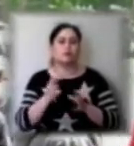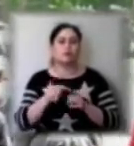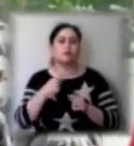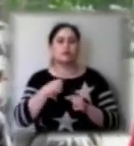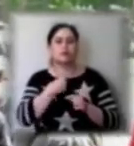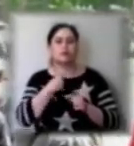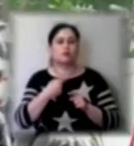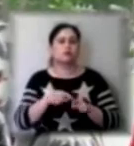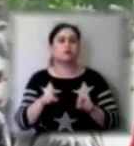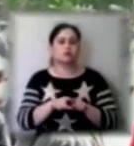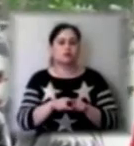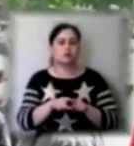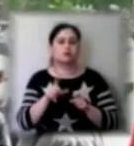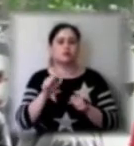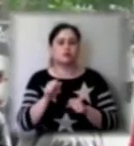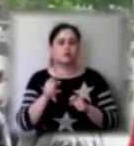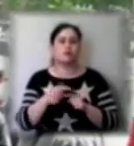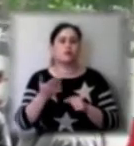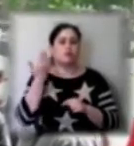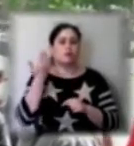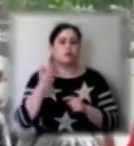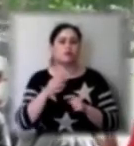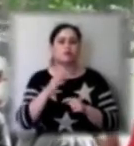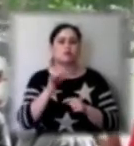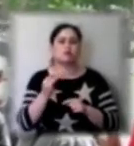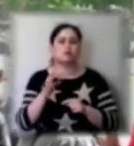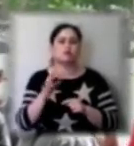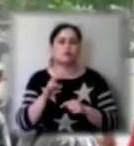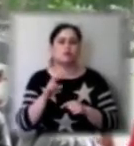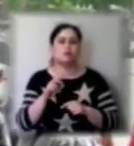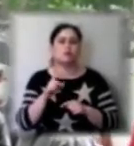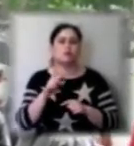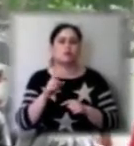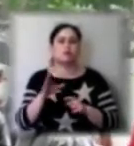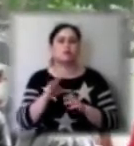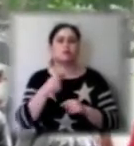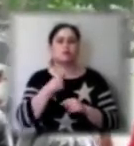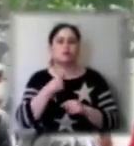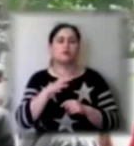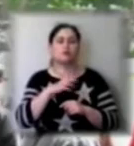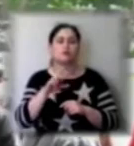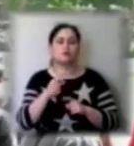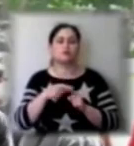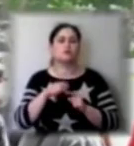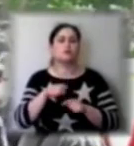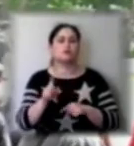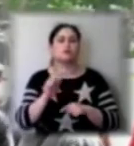минулу сесію, з голоса голосувала за, за те, щоб знизили